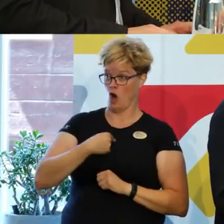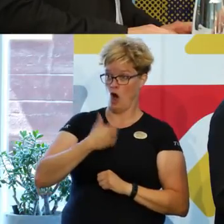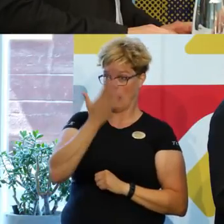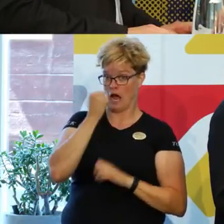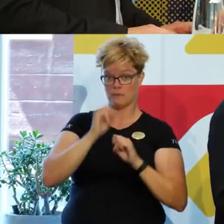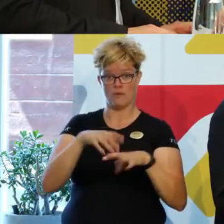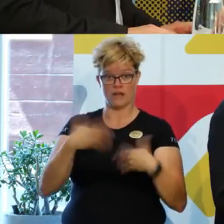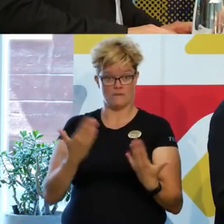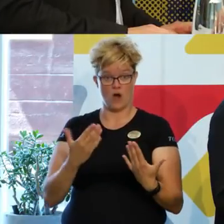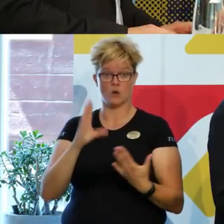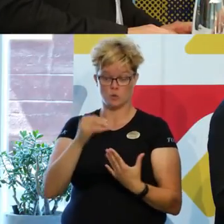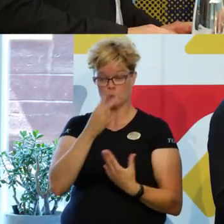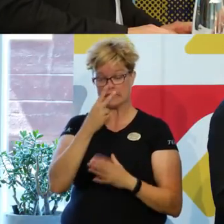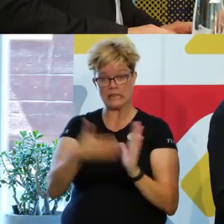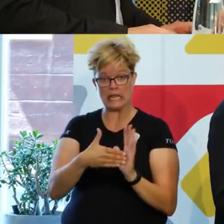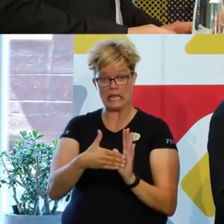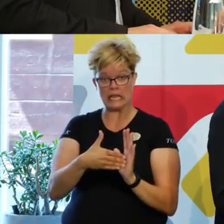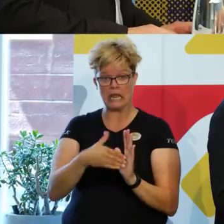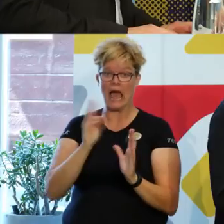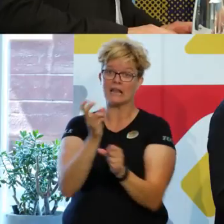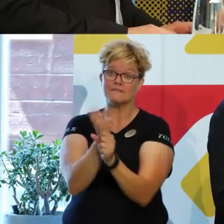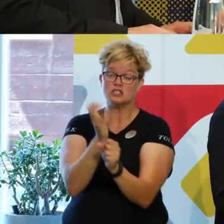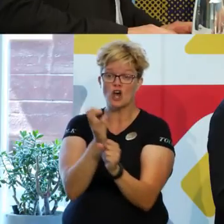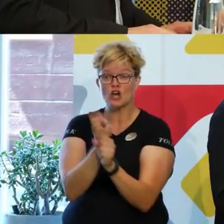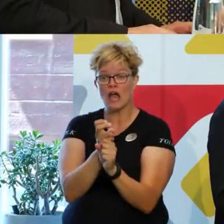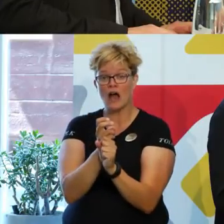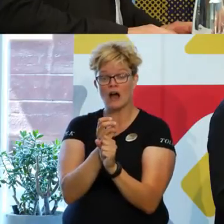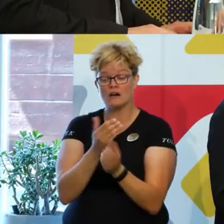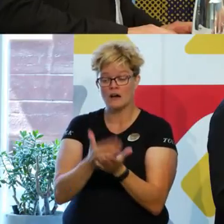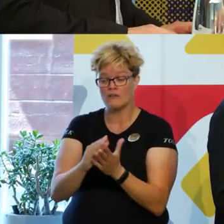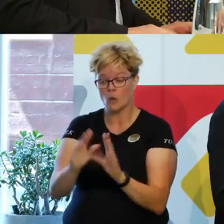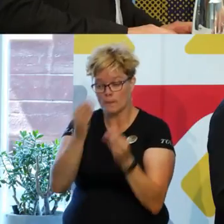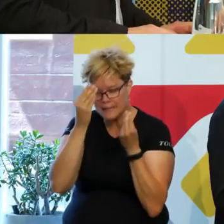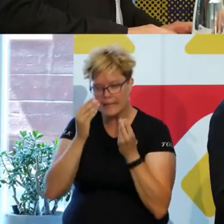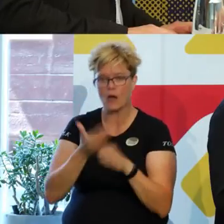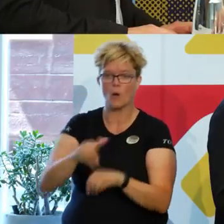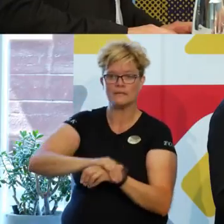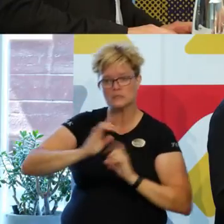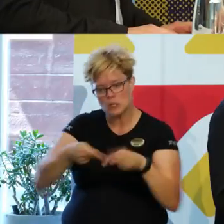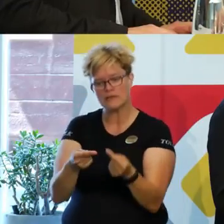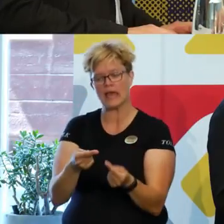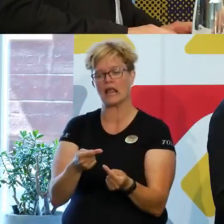möjlighet att påverka, är ju att se till så att, eller försöka fortbilda, kompetensutveckla